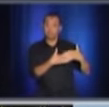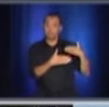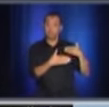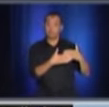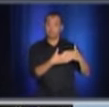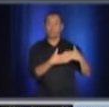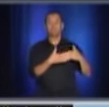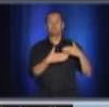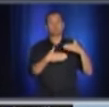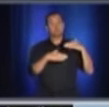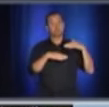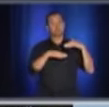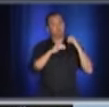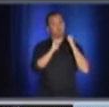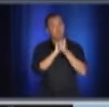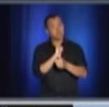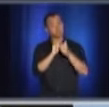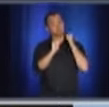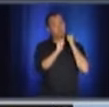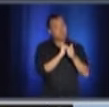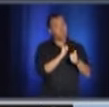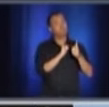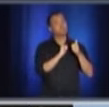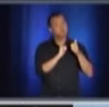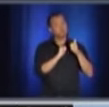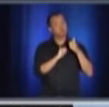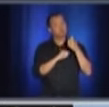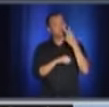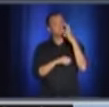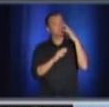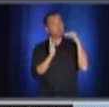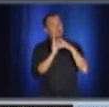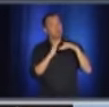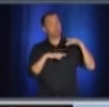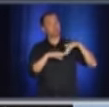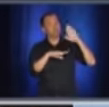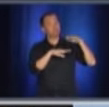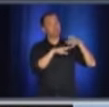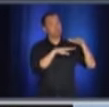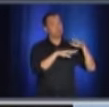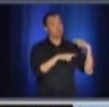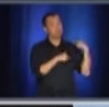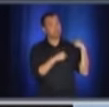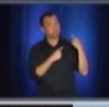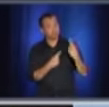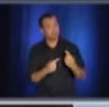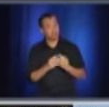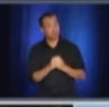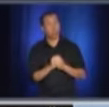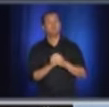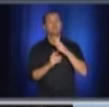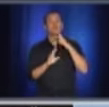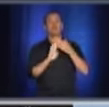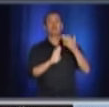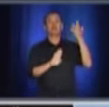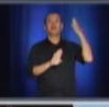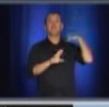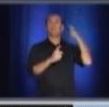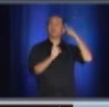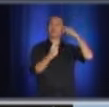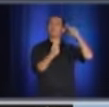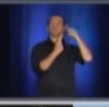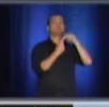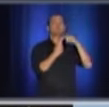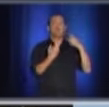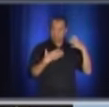dépensé plusieurs fois le nombre de 17 000 cas, ce qui n'était même pas un objectif qu'on avait même il y a quelques semaines. En